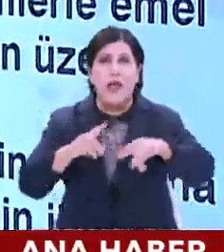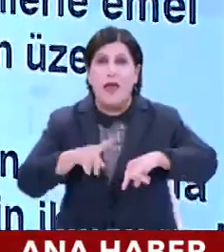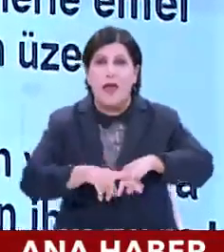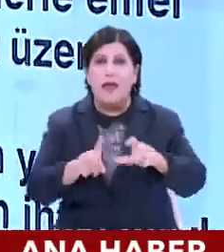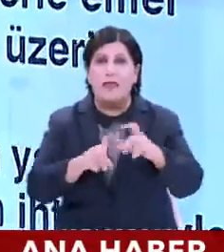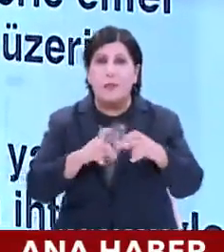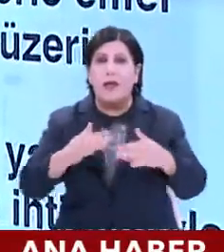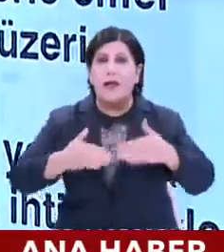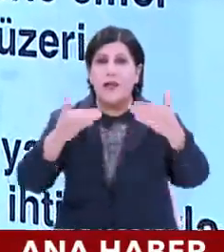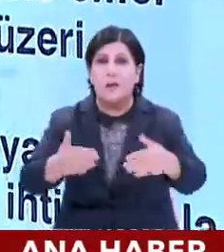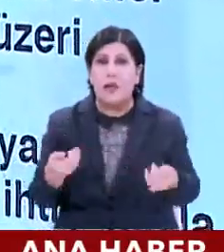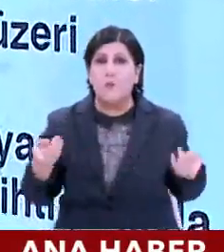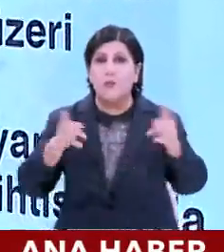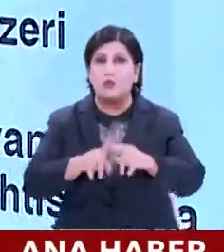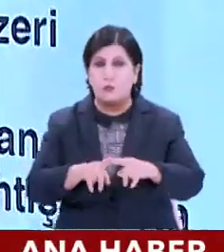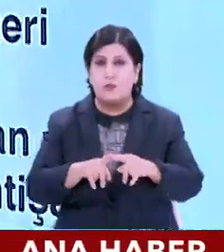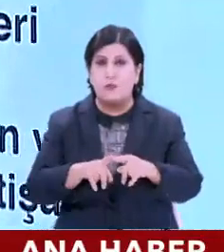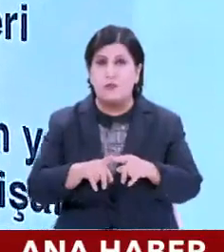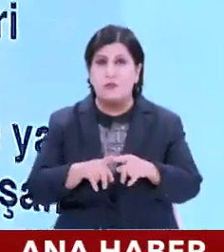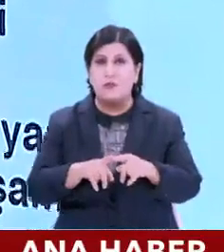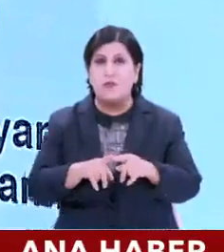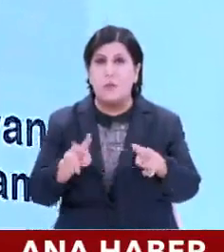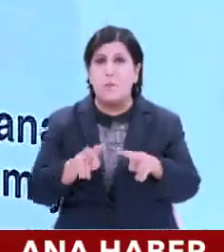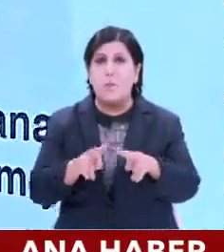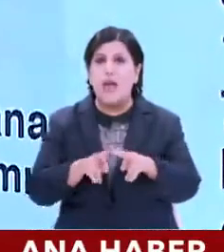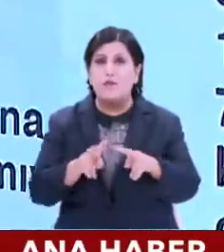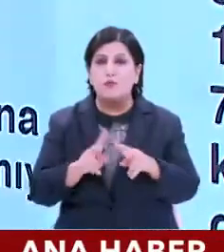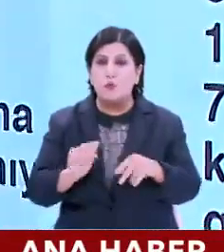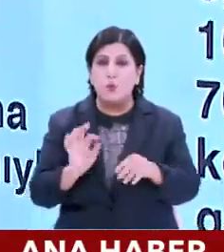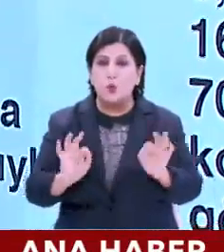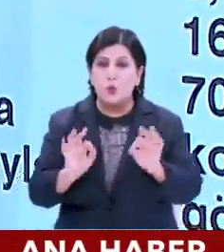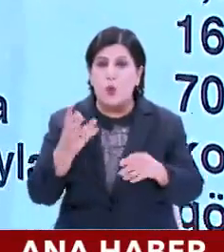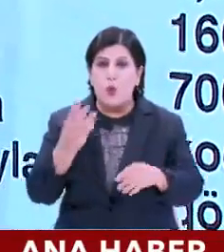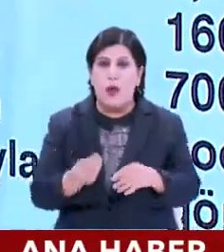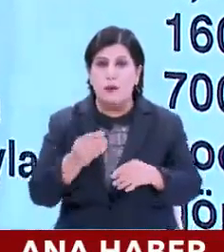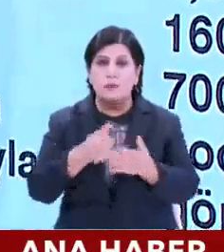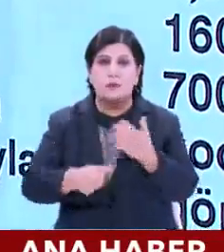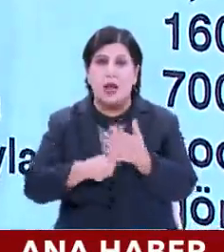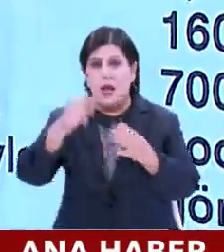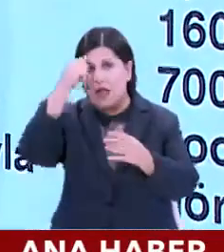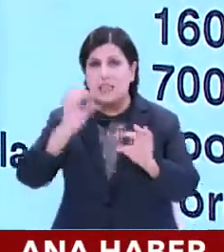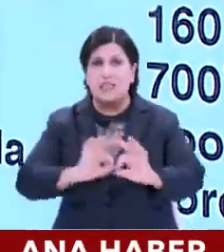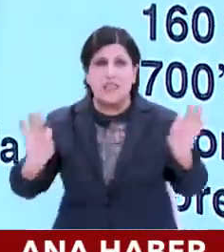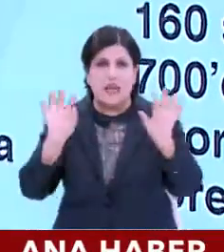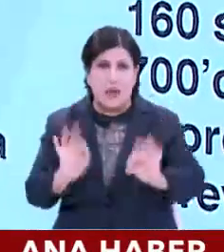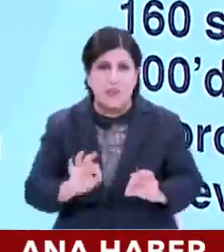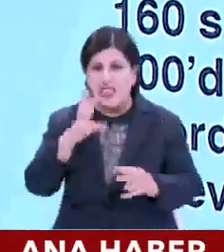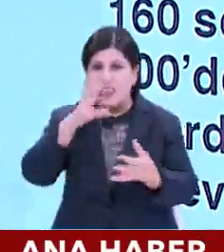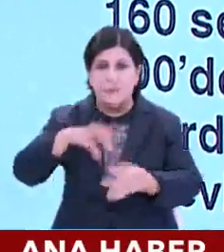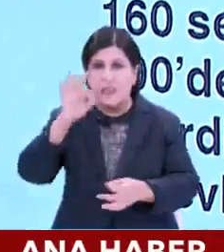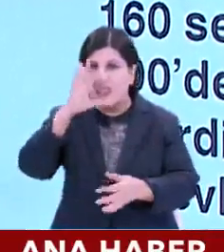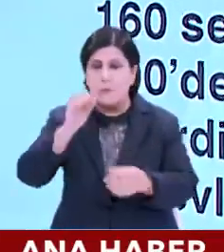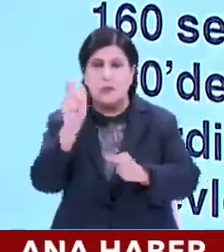ertelenmiş buluşmasını Nevruz Günü gerçekleştirmesi ise hem talihsizlik hem de kimin